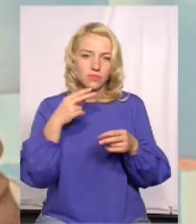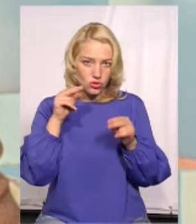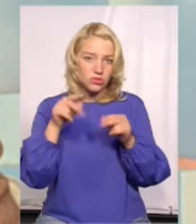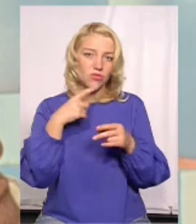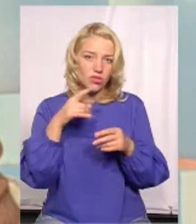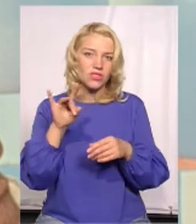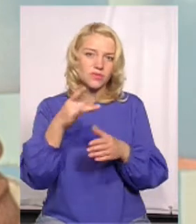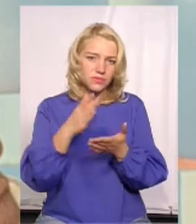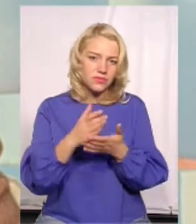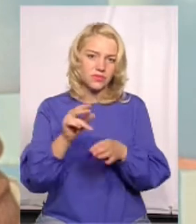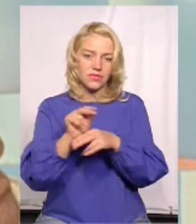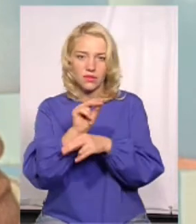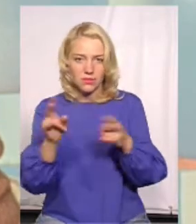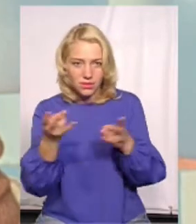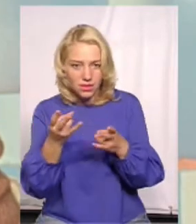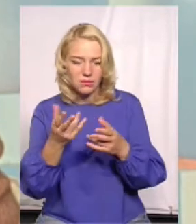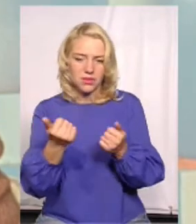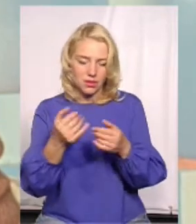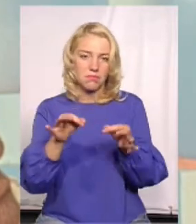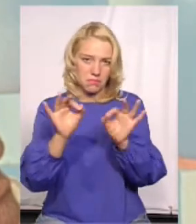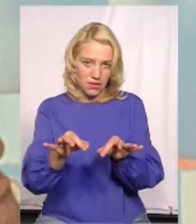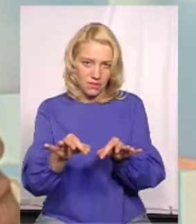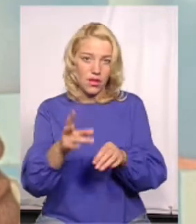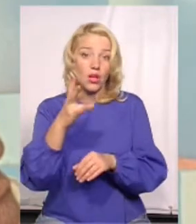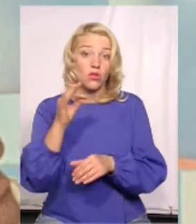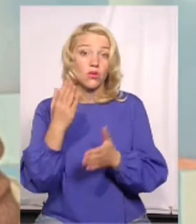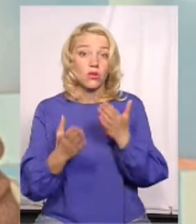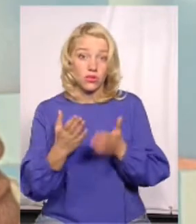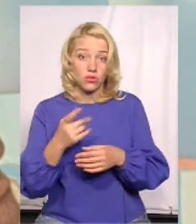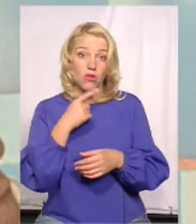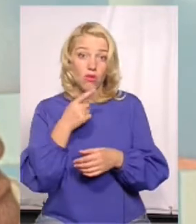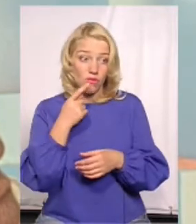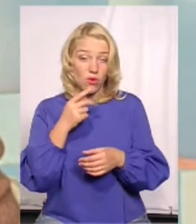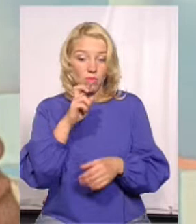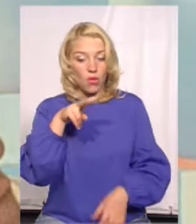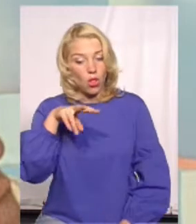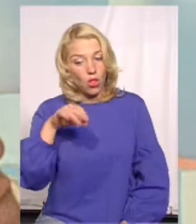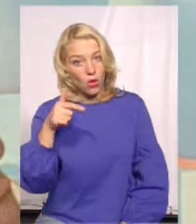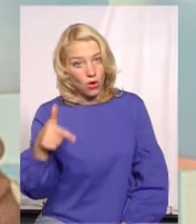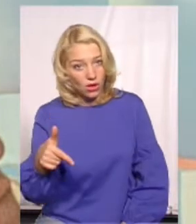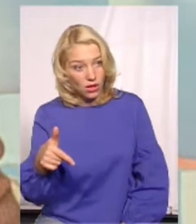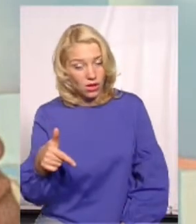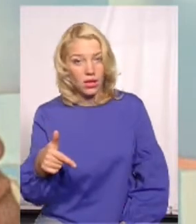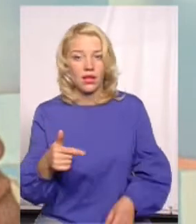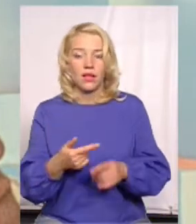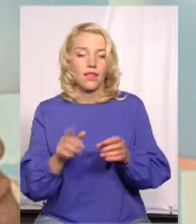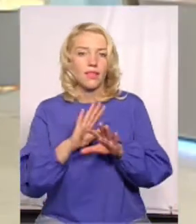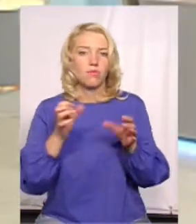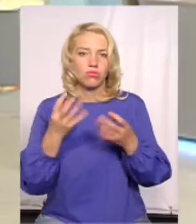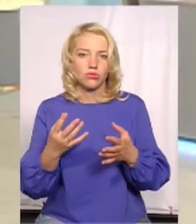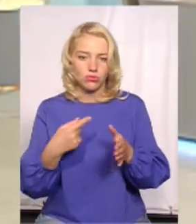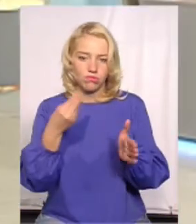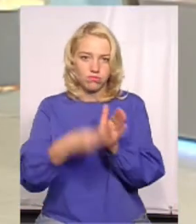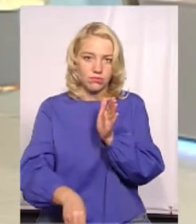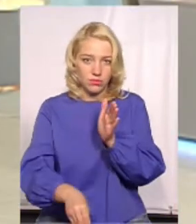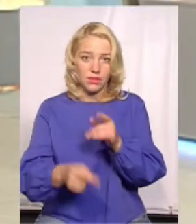казати, і частина правди в цьому є. Але, якщо ти вже робиш справді влог, а не просто хейтову таку тему піднімаєш, задання